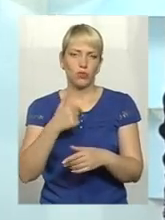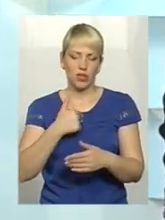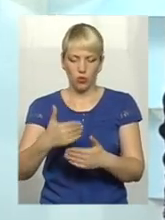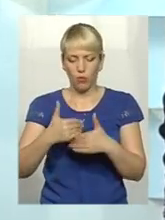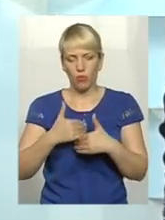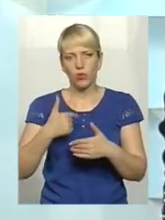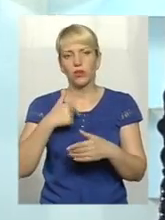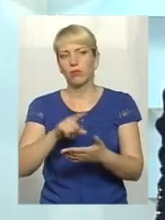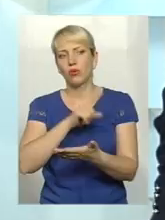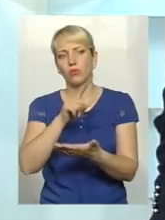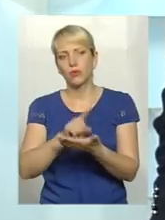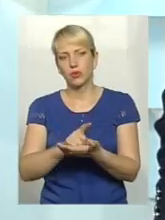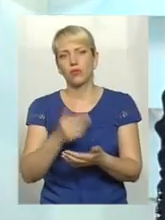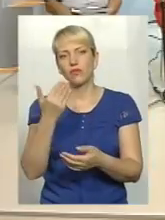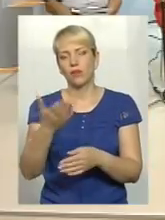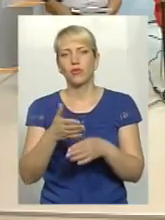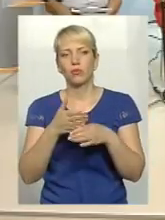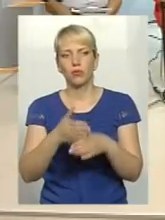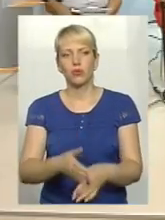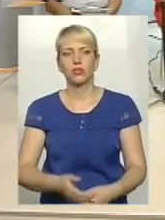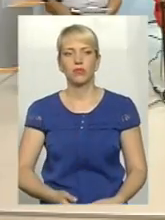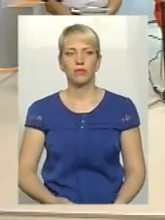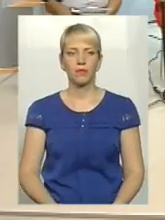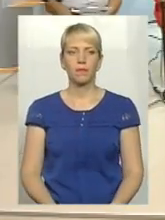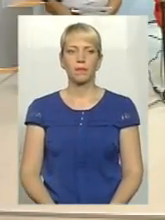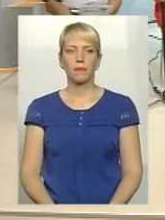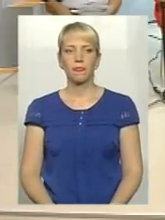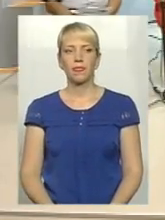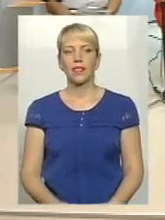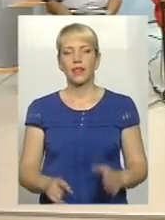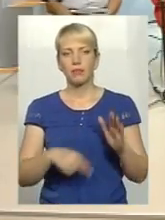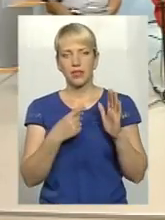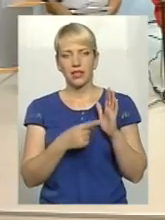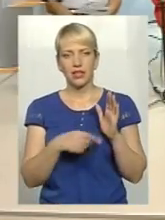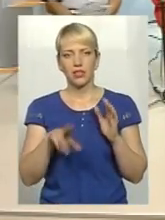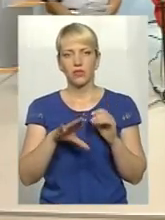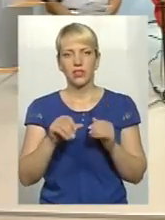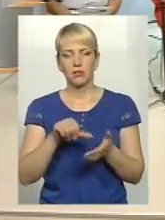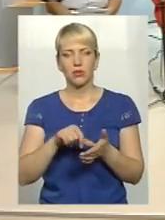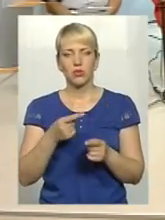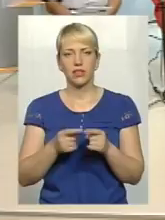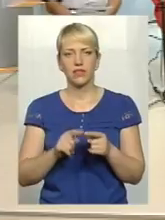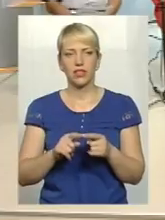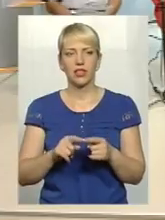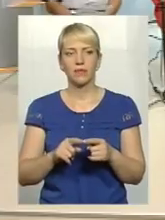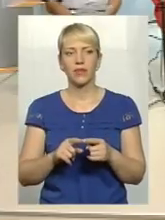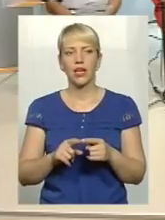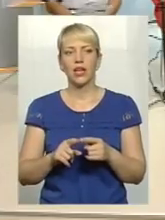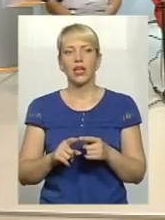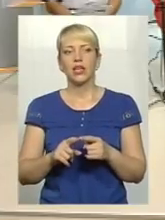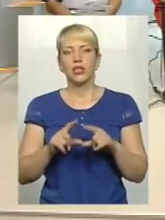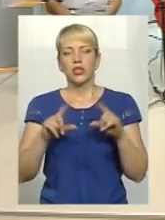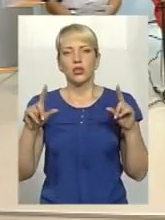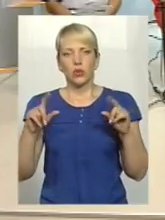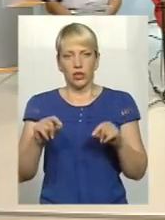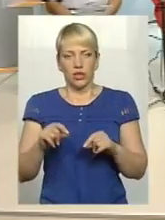ми обов'язково вам допоможемо. Тепер питання, напевно, до всіх присутніх у цій студії. Повернулася